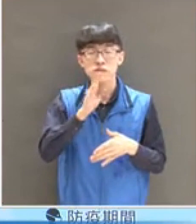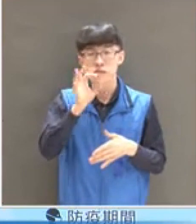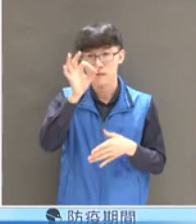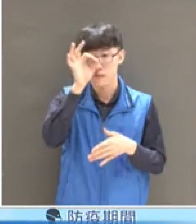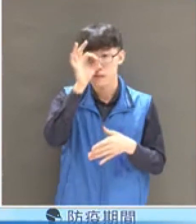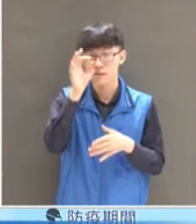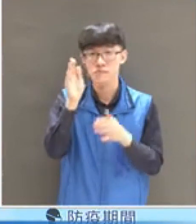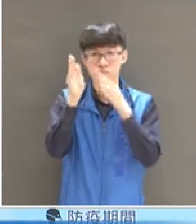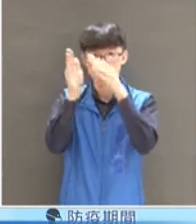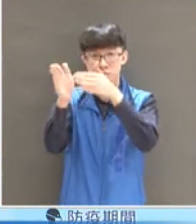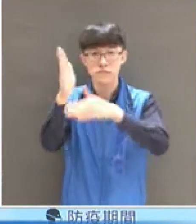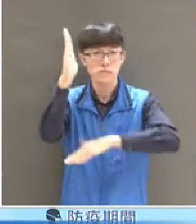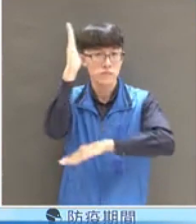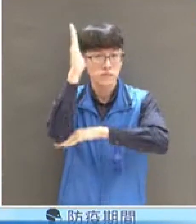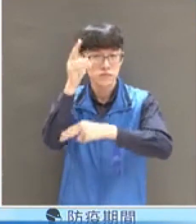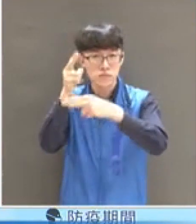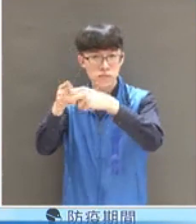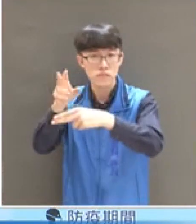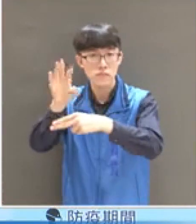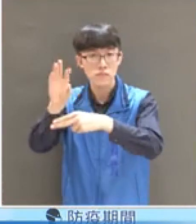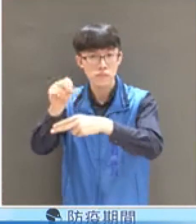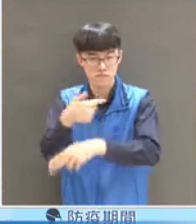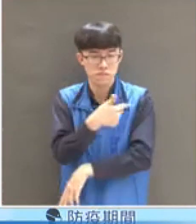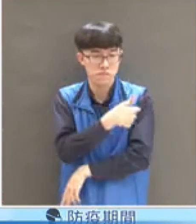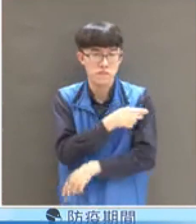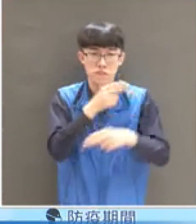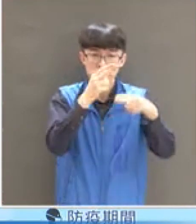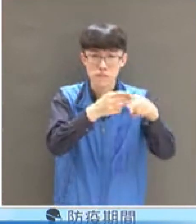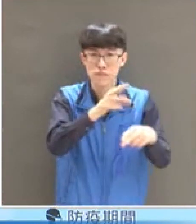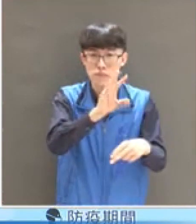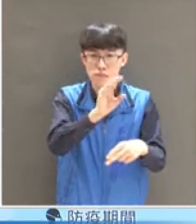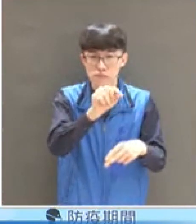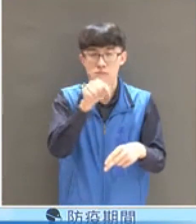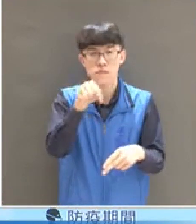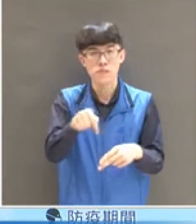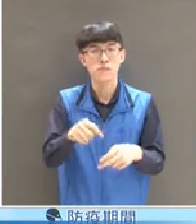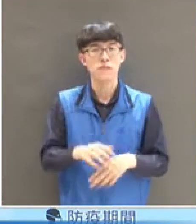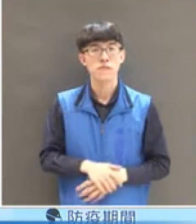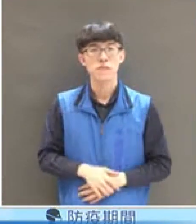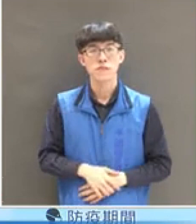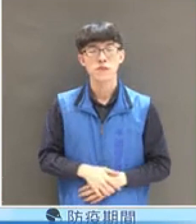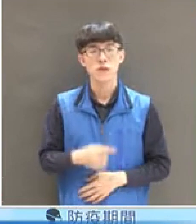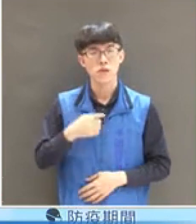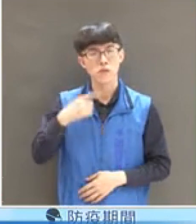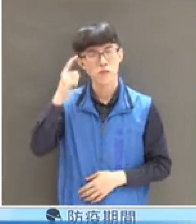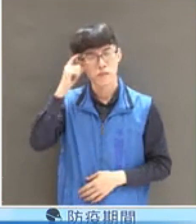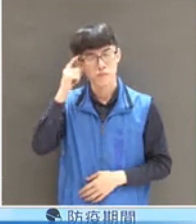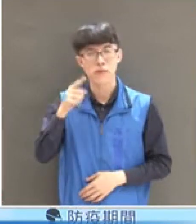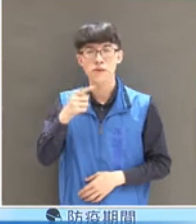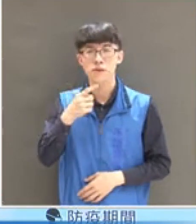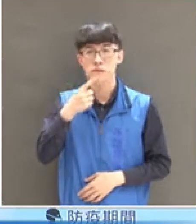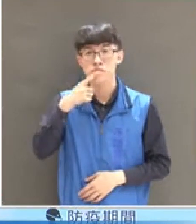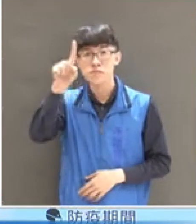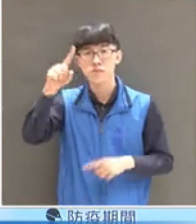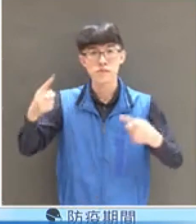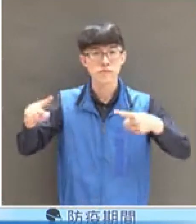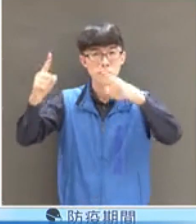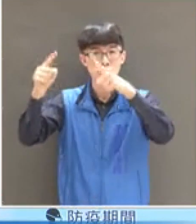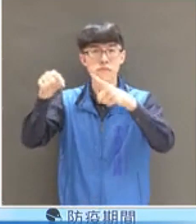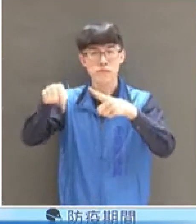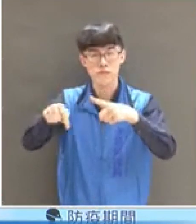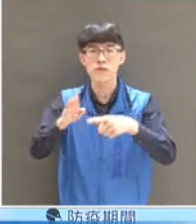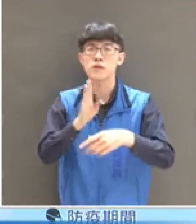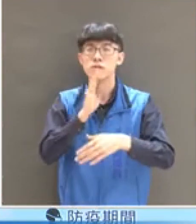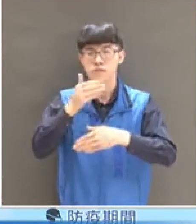對疫苗的信任所以我想這個議題訴訟只是一個過程最重要的是是不是我們中央政府